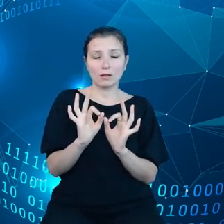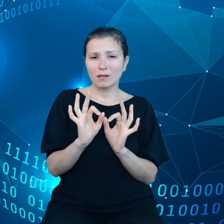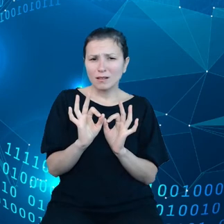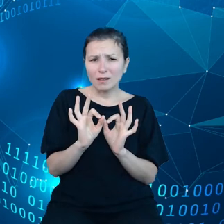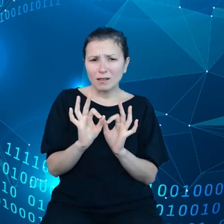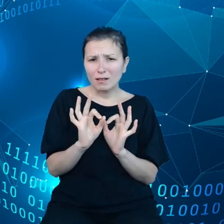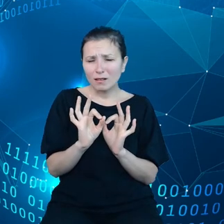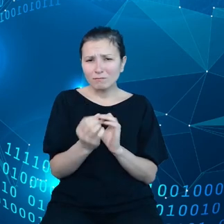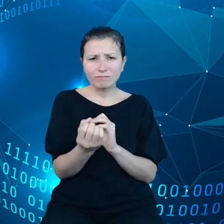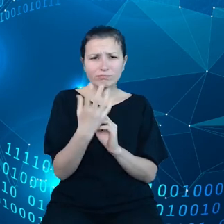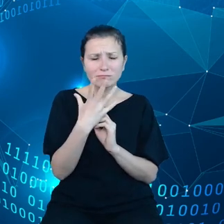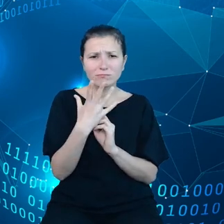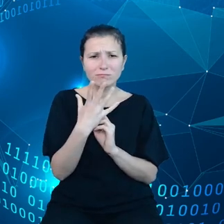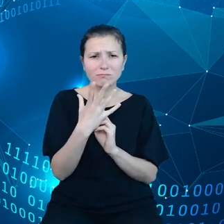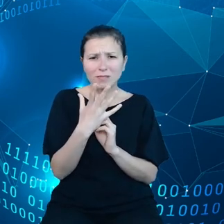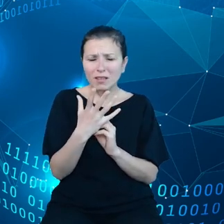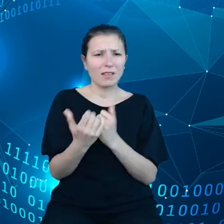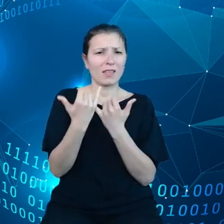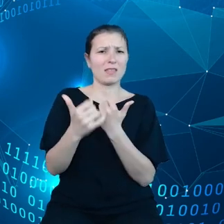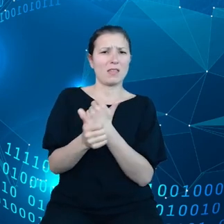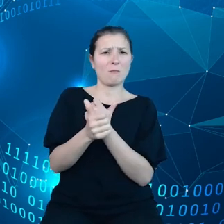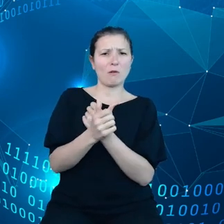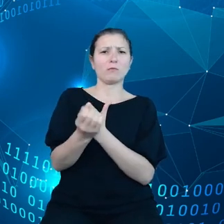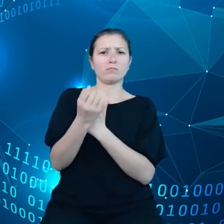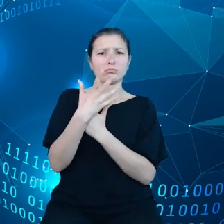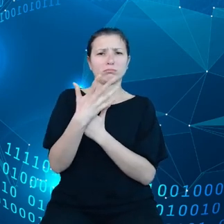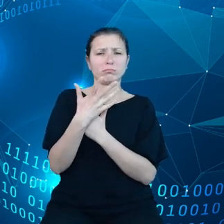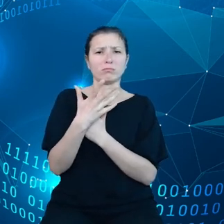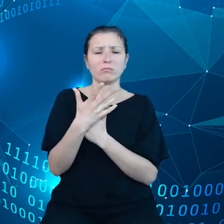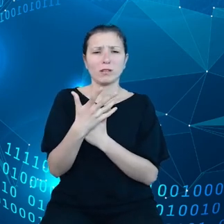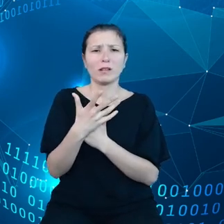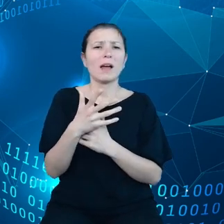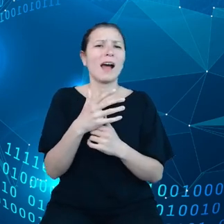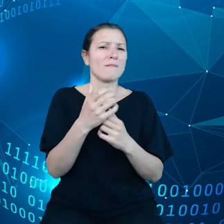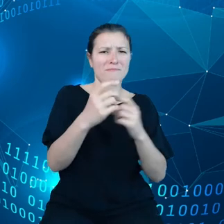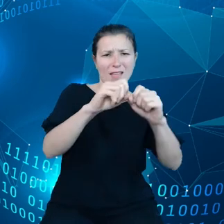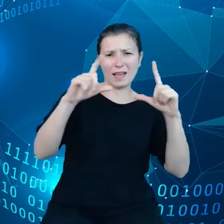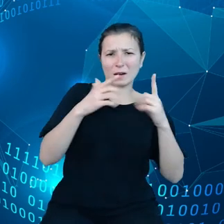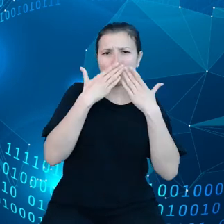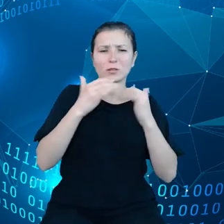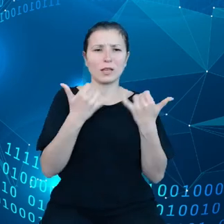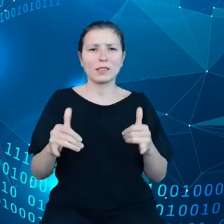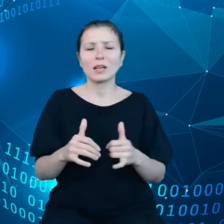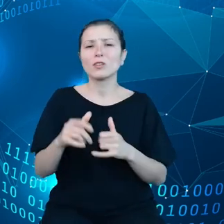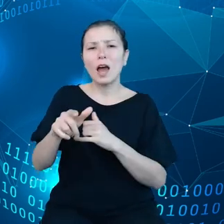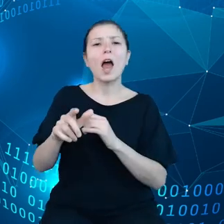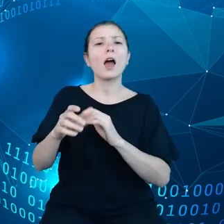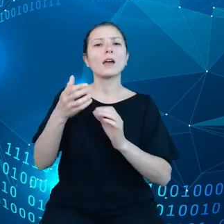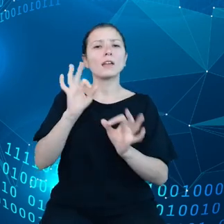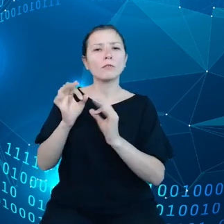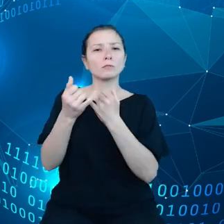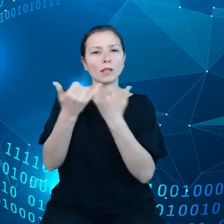innego powodu niż to jest wypisane na ekranie, ale całe szczęście udaje nam się w końcu